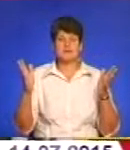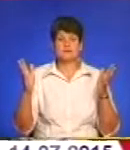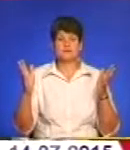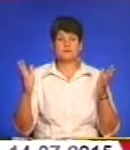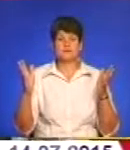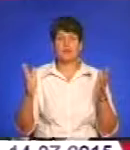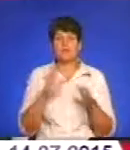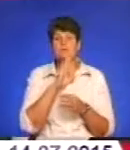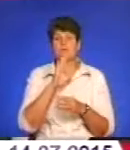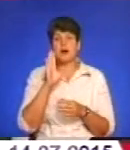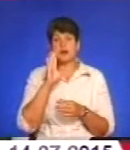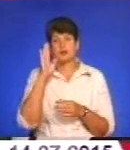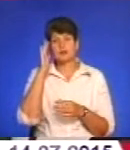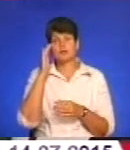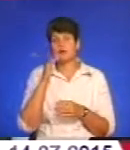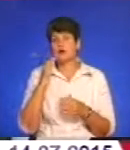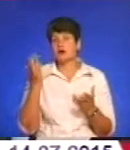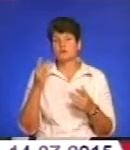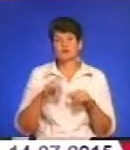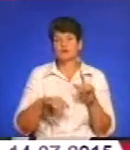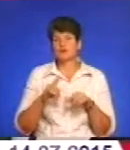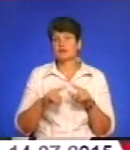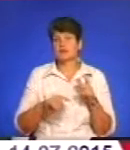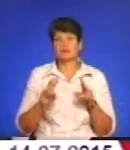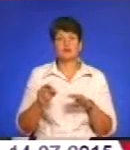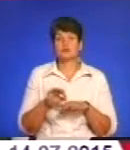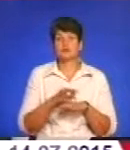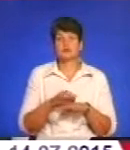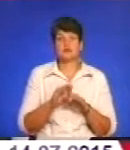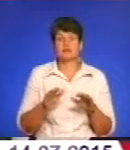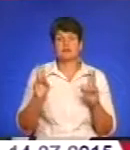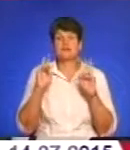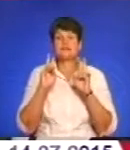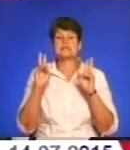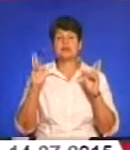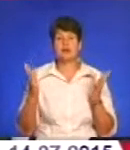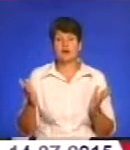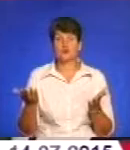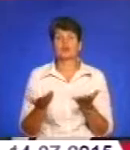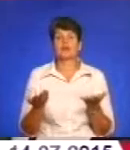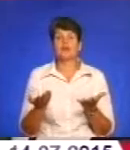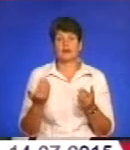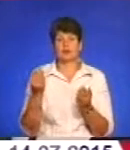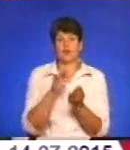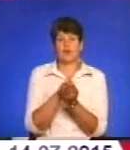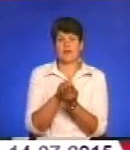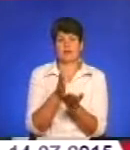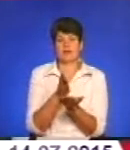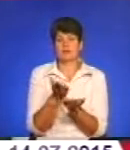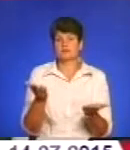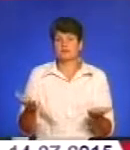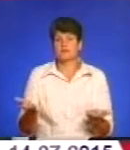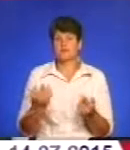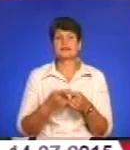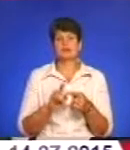Мама ні та, ні родина, ні дружина, ні діти не знають, де їхня могила. Оце